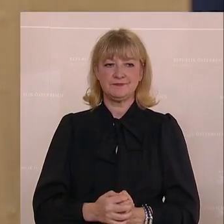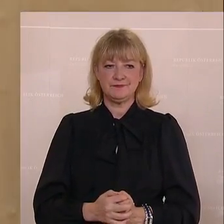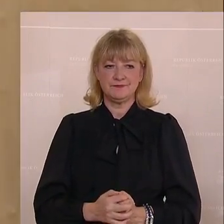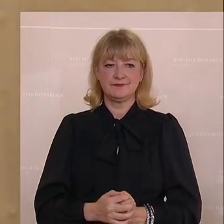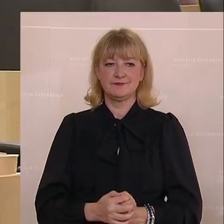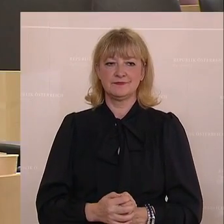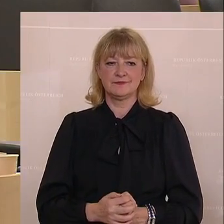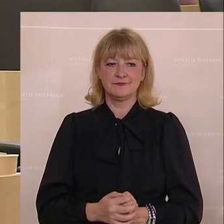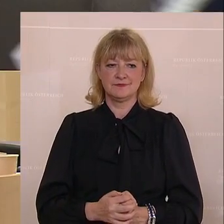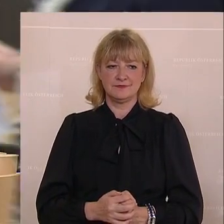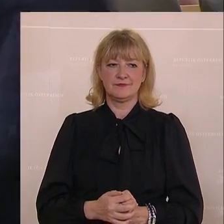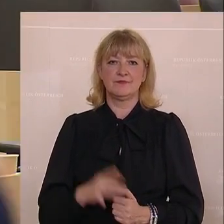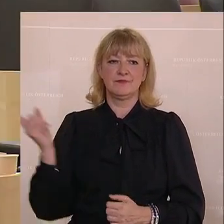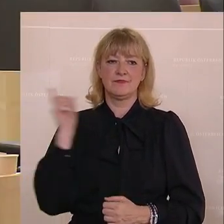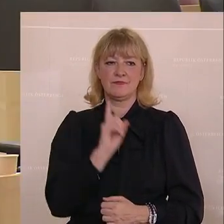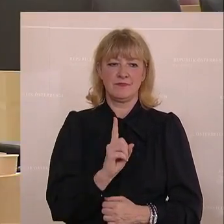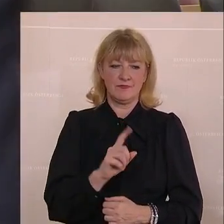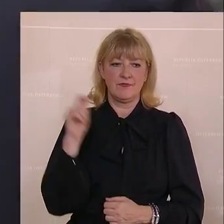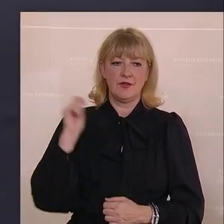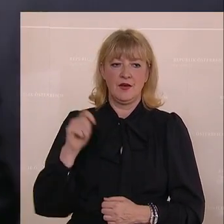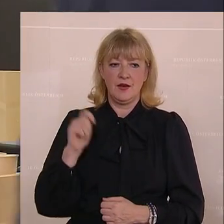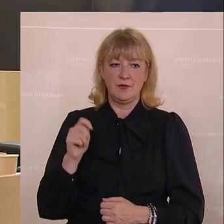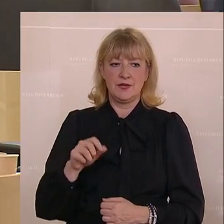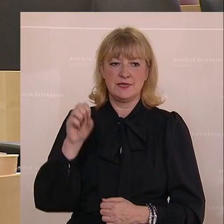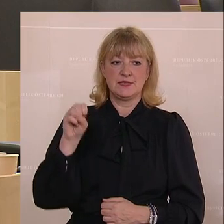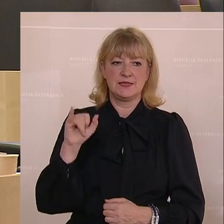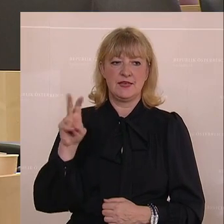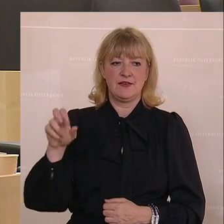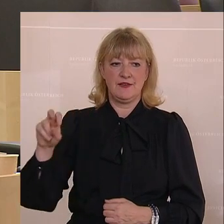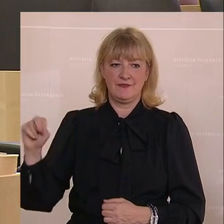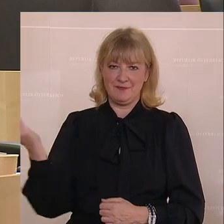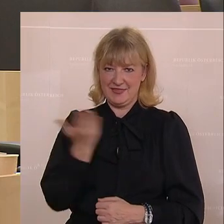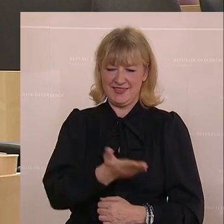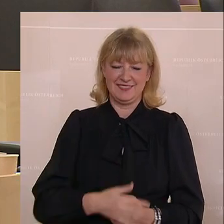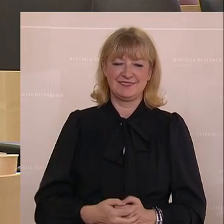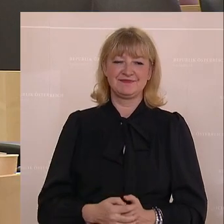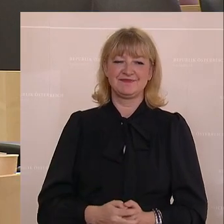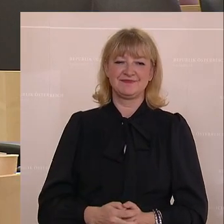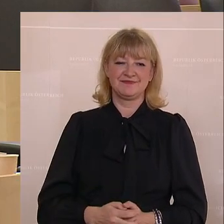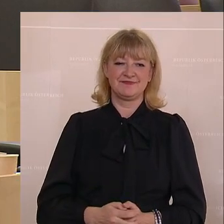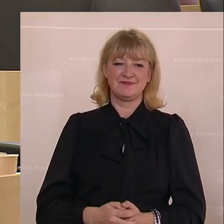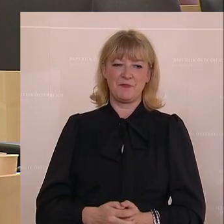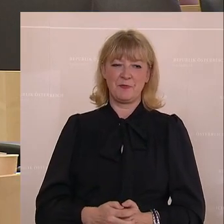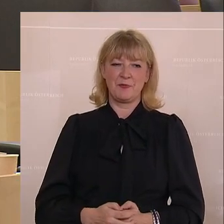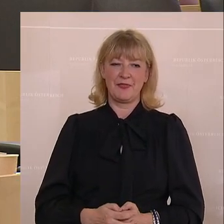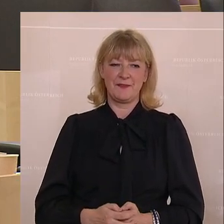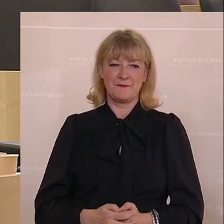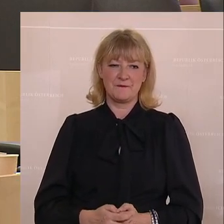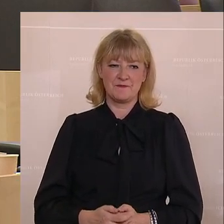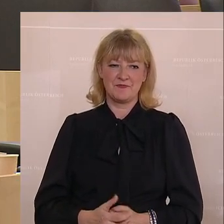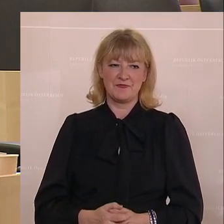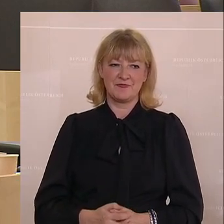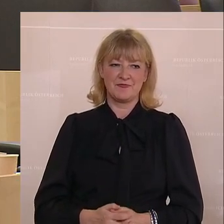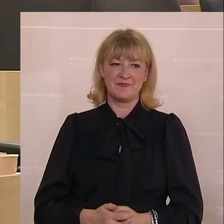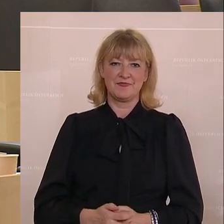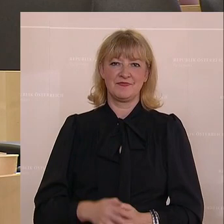Fiona Fiedler, die Gesundheitssprecherin der NEOS, war das. Sie kritisiert, dass viele testen. Die FPÖ forderte im Ausschuss unter